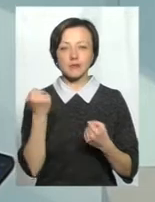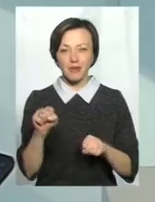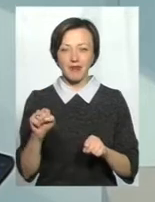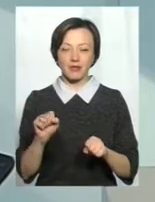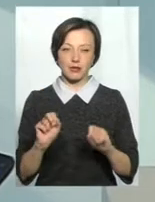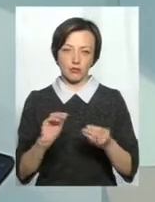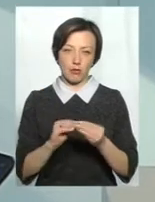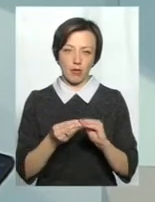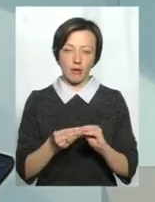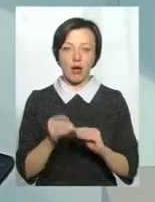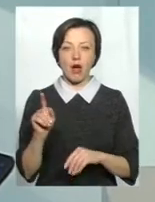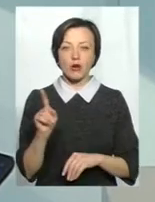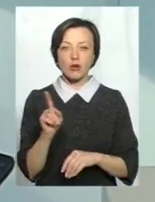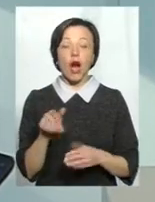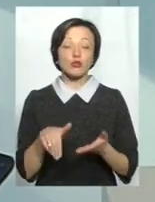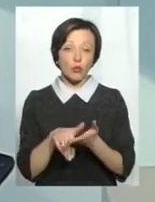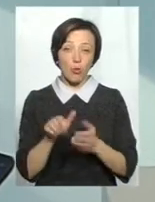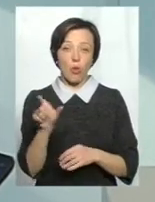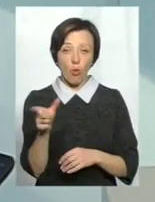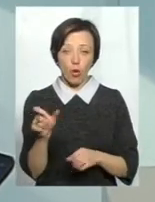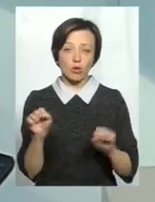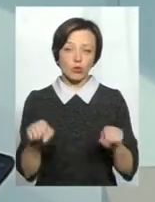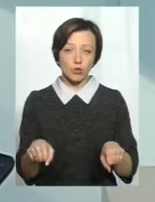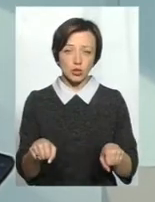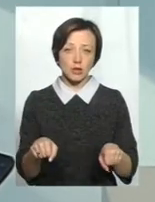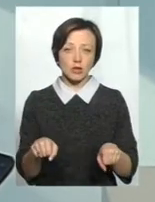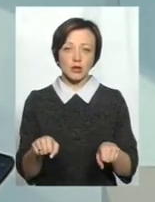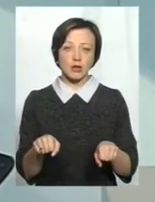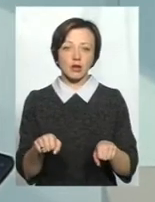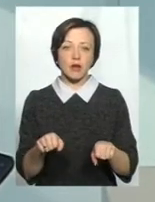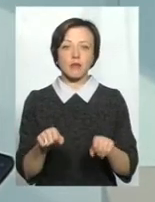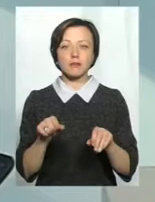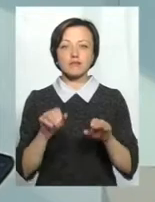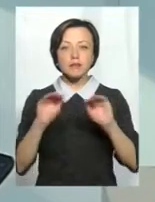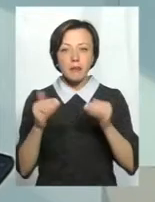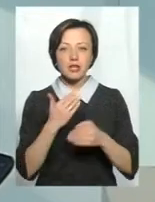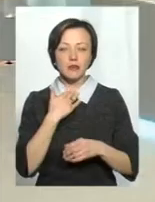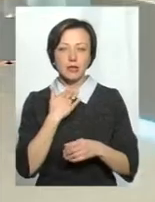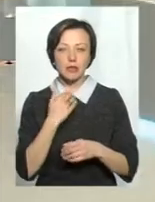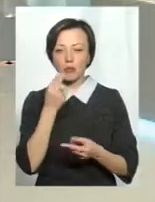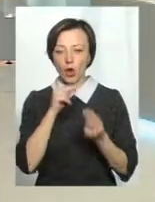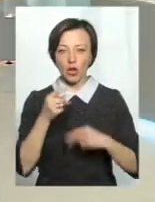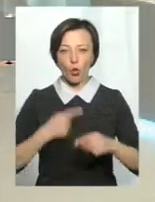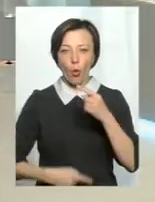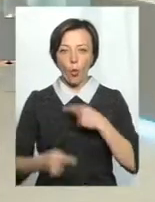проблемою. А за допомогою голкотерапії можна пригасити апетит, покращити обмін речовин,